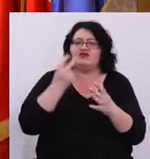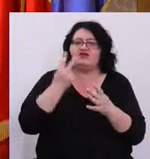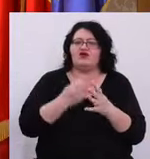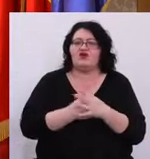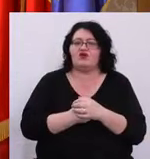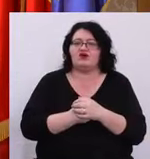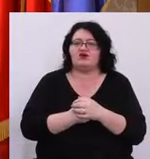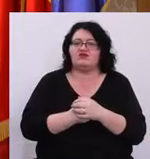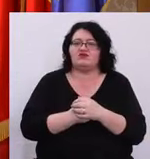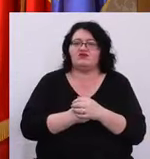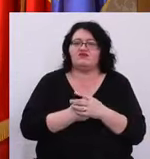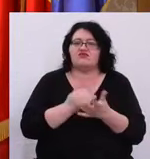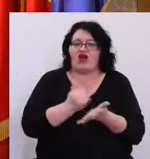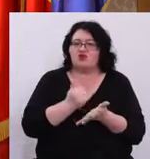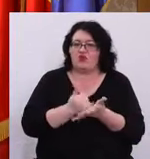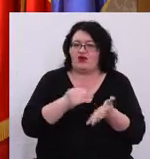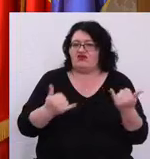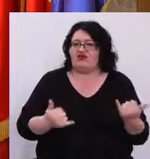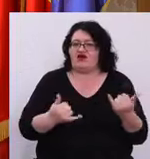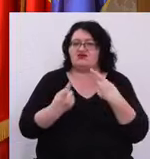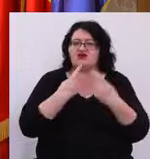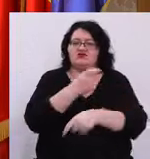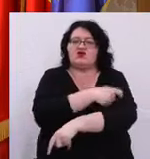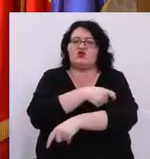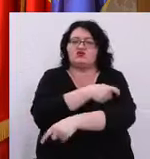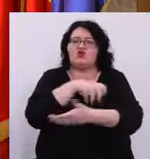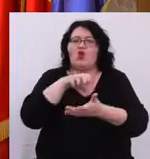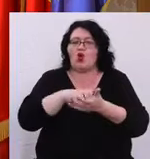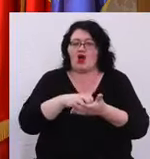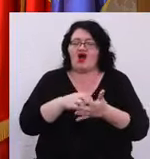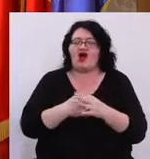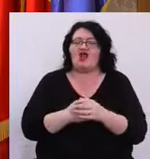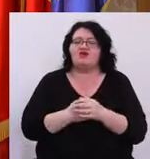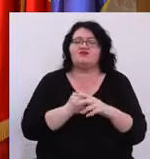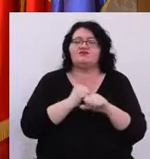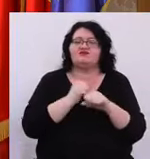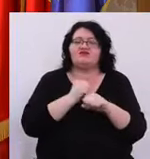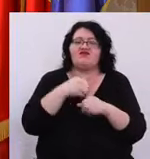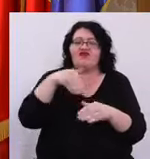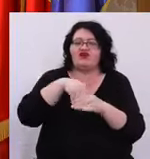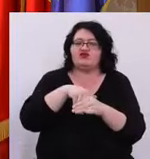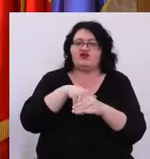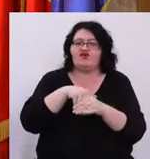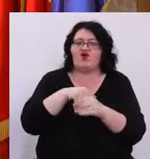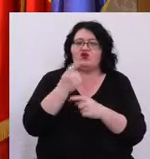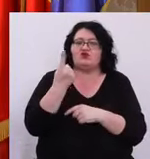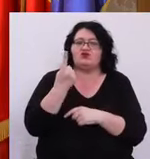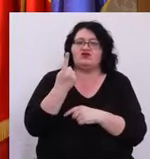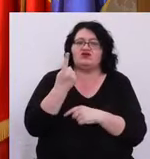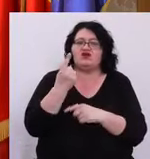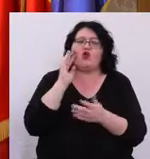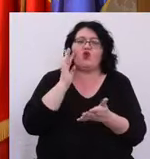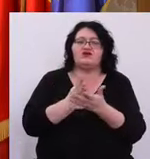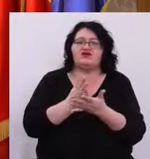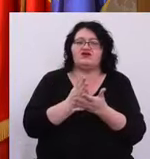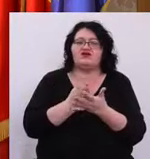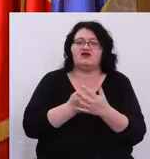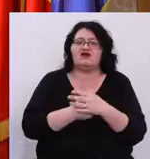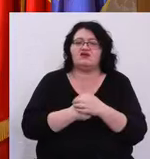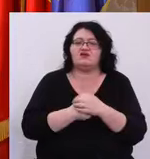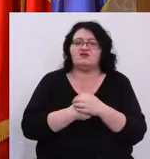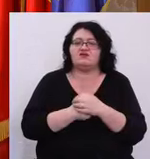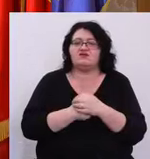de actualitate Astăzi în Consiliul Local vom vota o hotărâre,